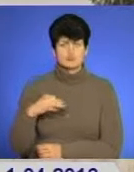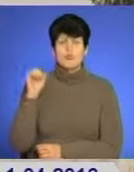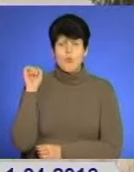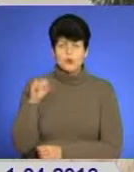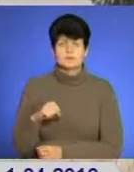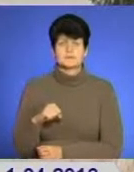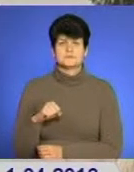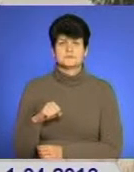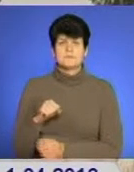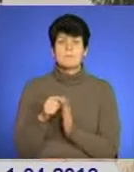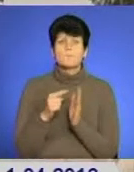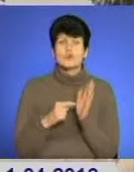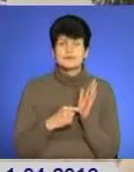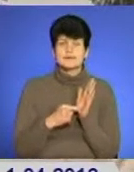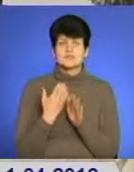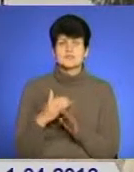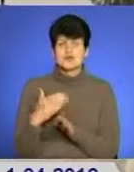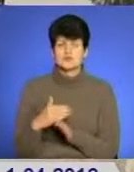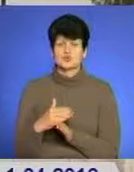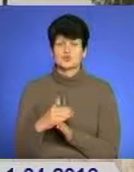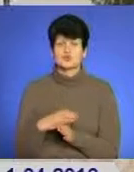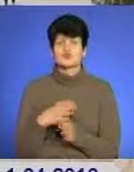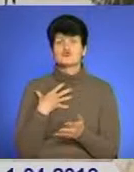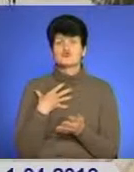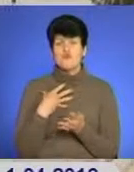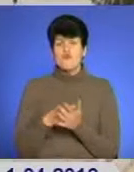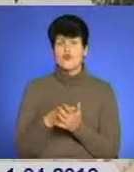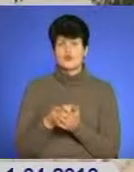поділитися часточкою свого якогось статку.